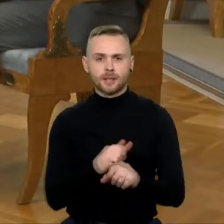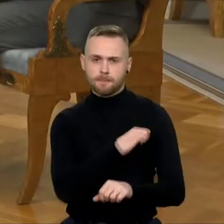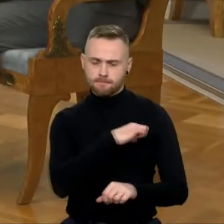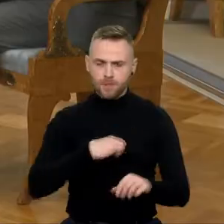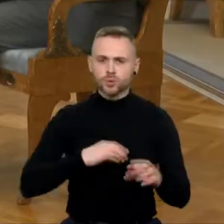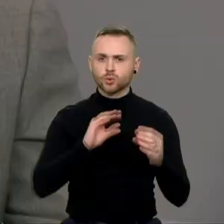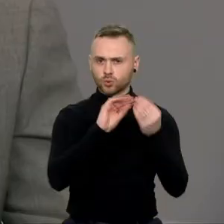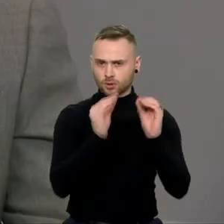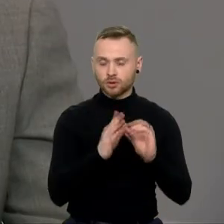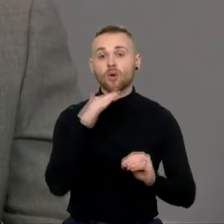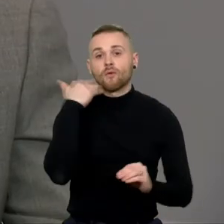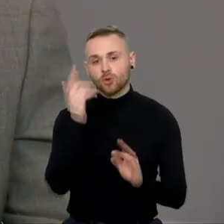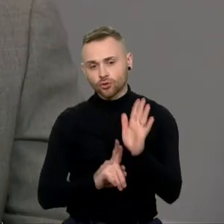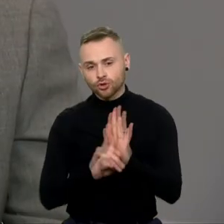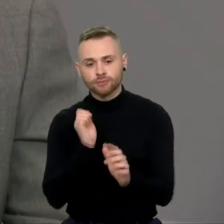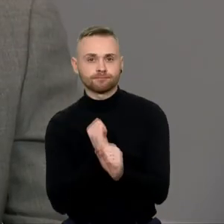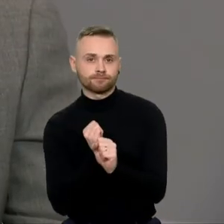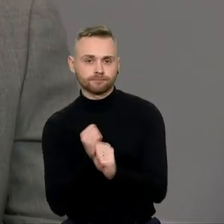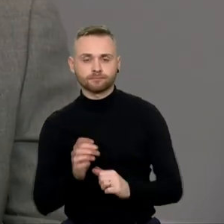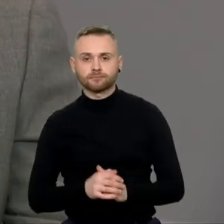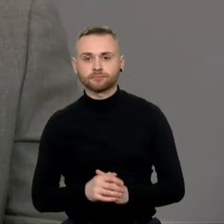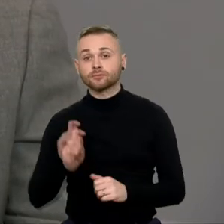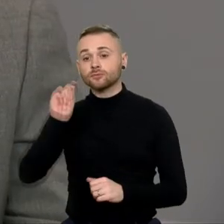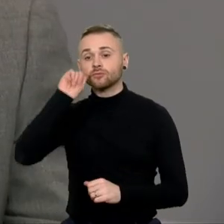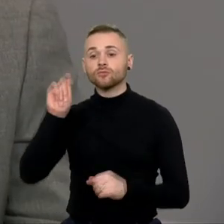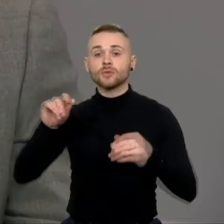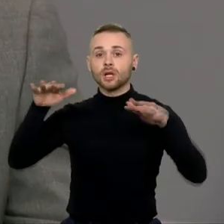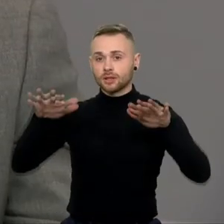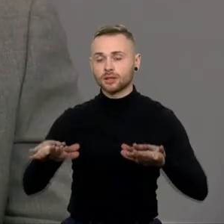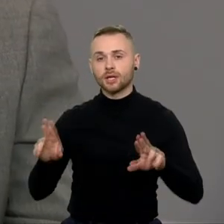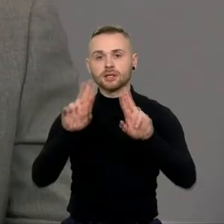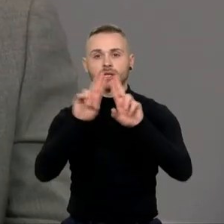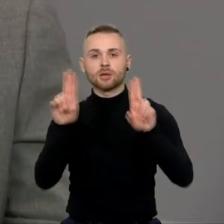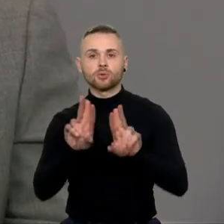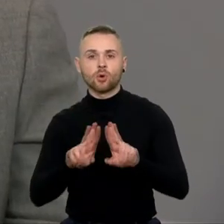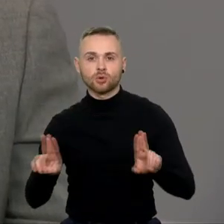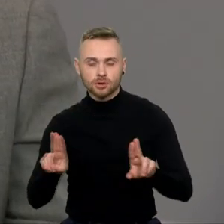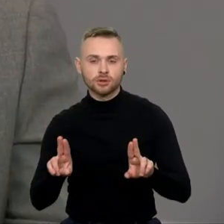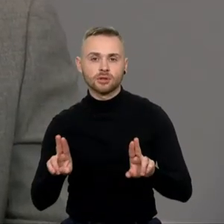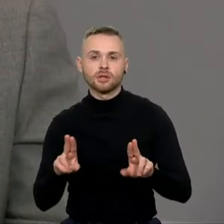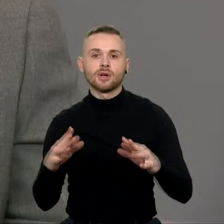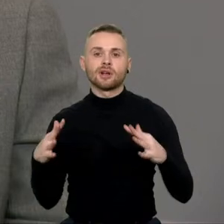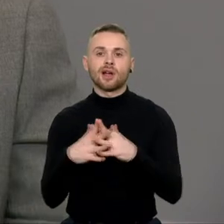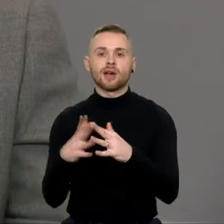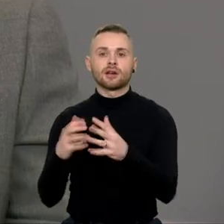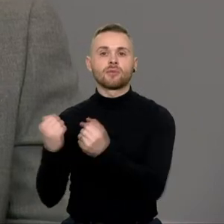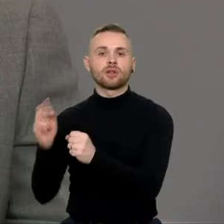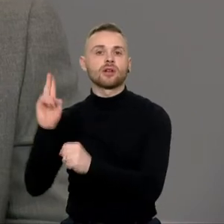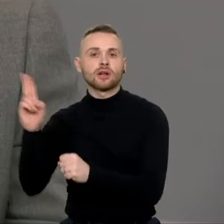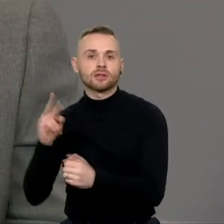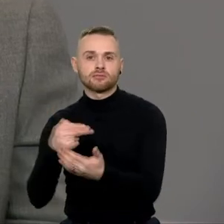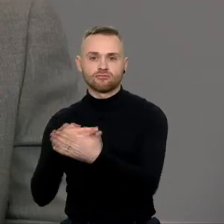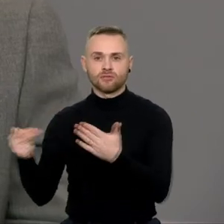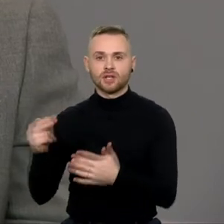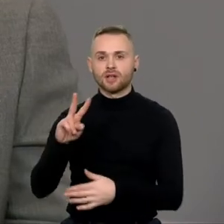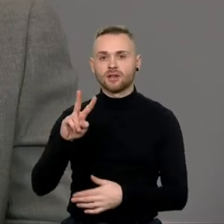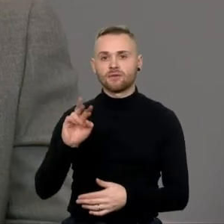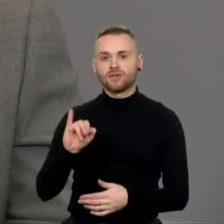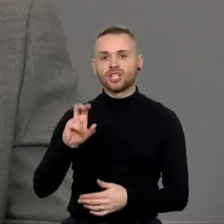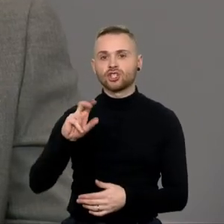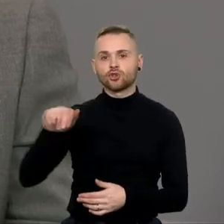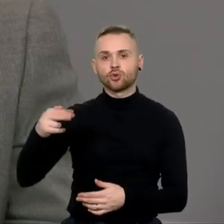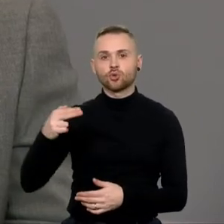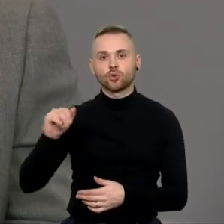daryti. Ukrainoje tarptautinių karo rimėjų sąrašai trauktos vičiūnų įmonės Rusijoje. Vičiūnai rus savininkai,